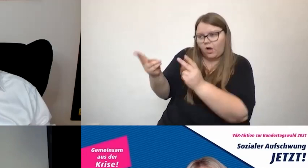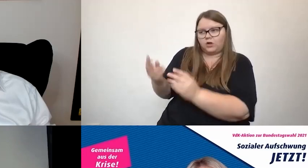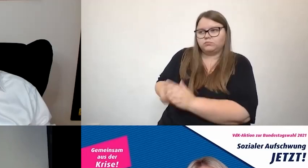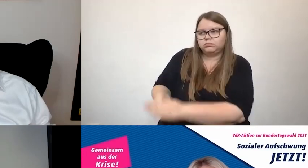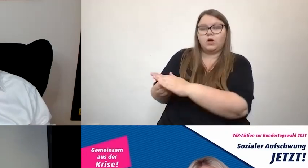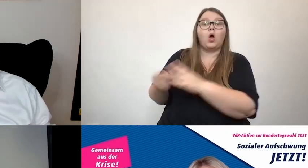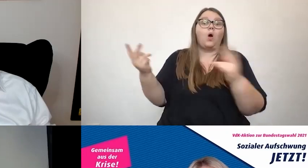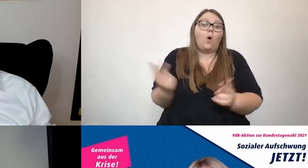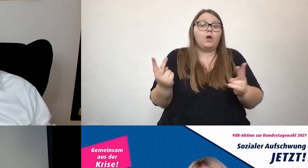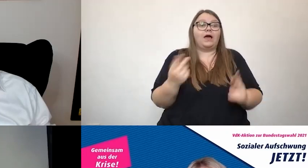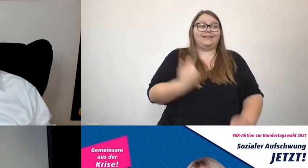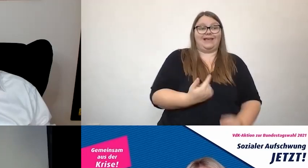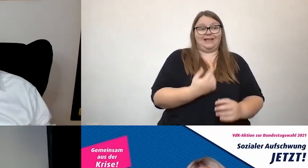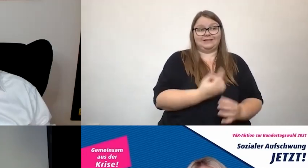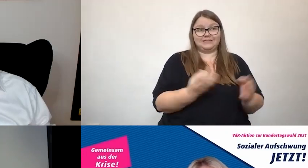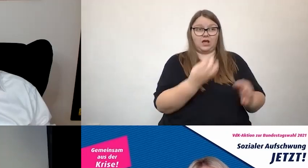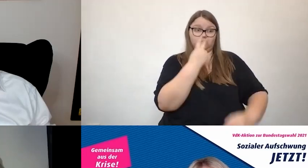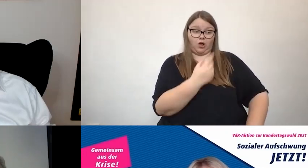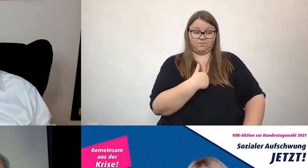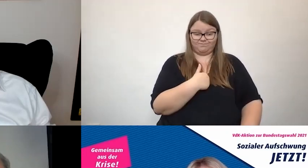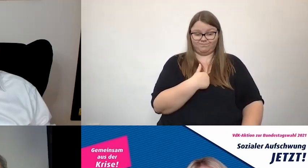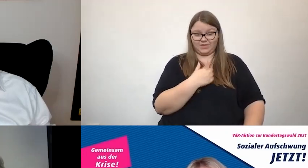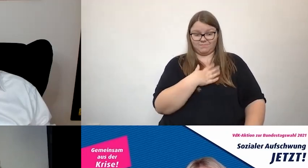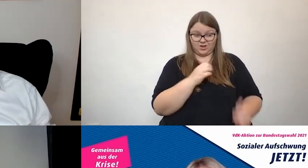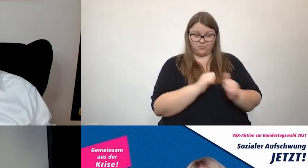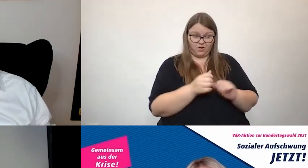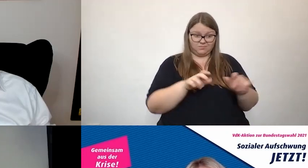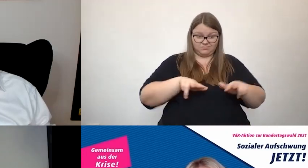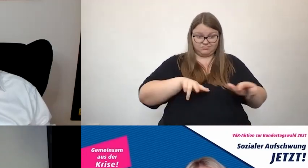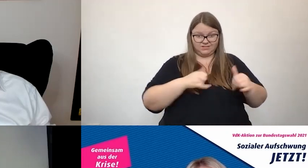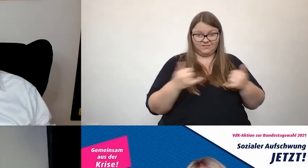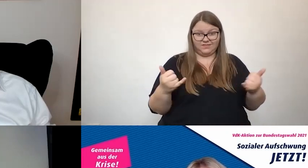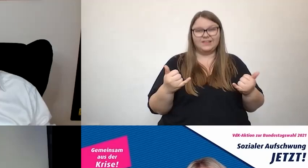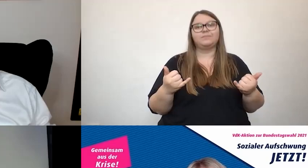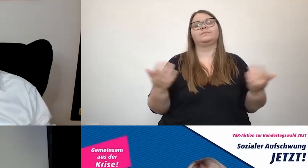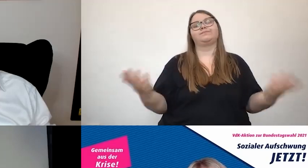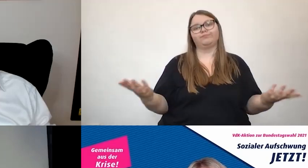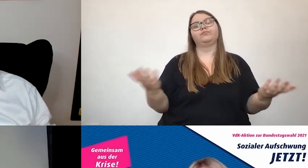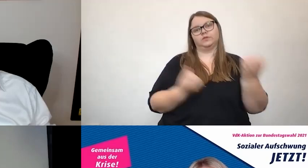und jeden Tag gucken, wie kannst du dir deinen Sport vielleicht irgendwie organisieren. Und das ist für viele Menschen schwierig.